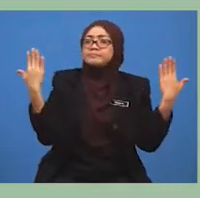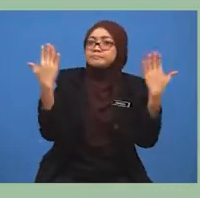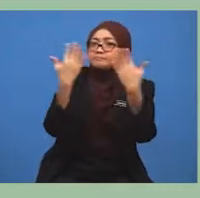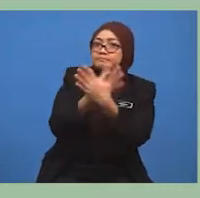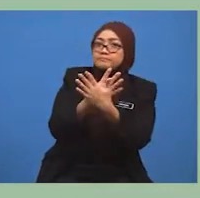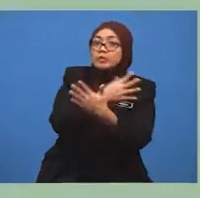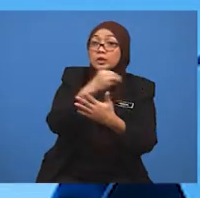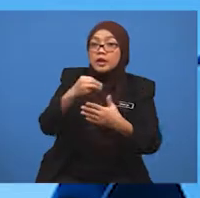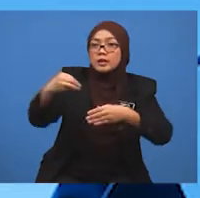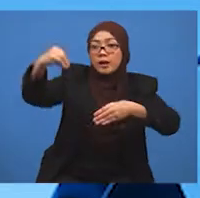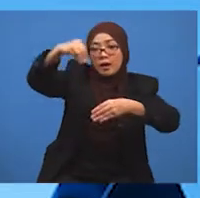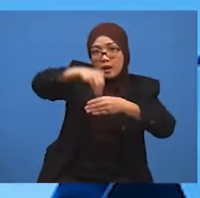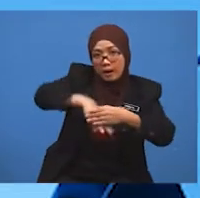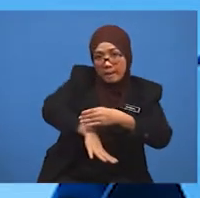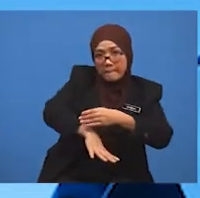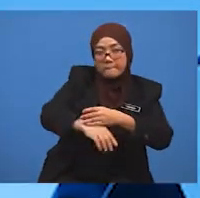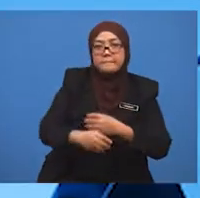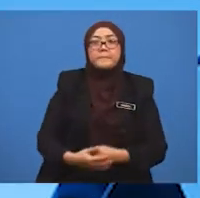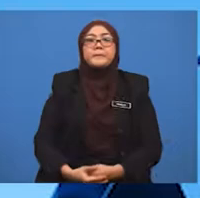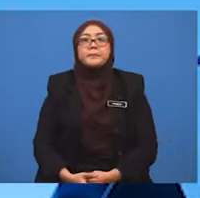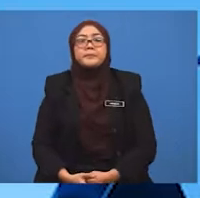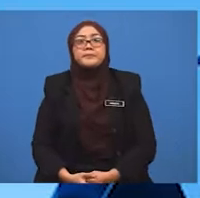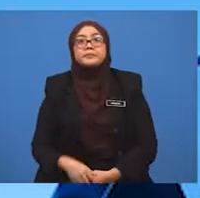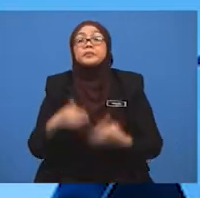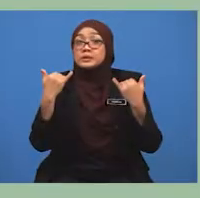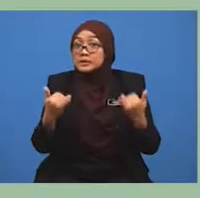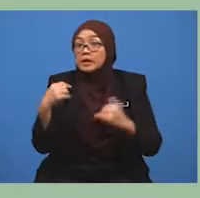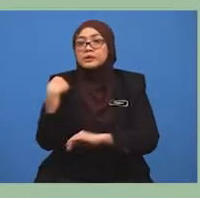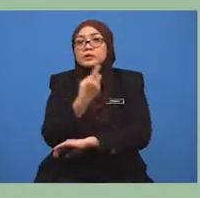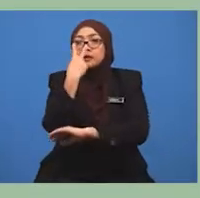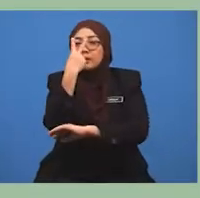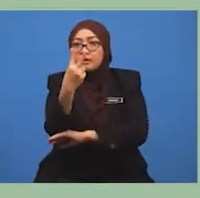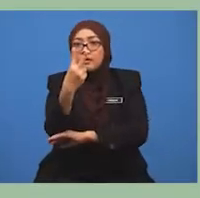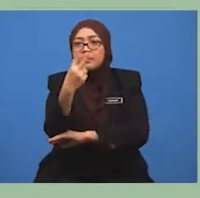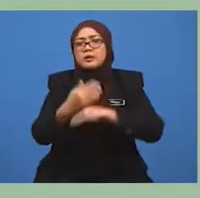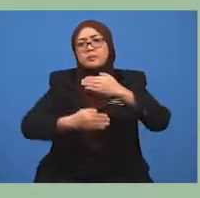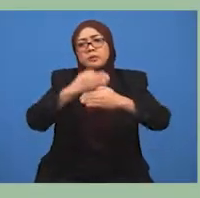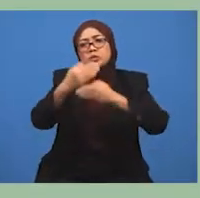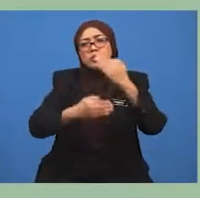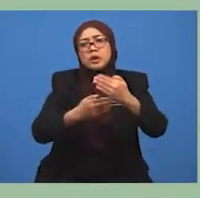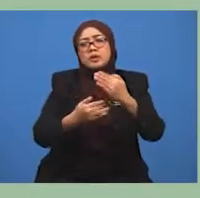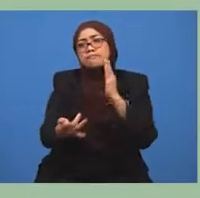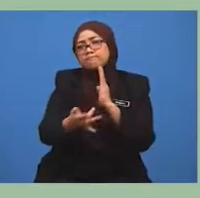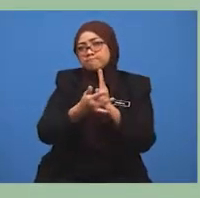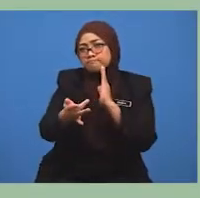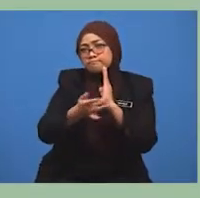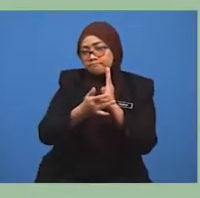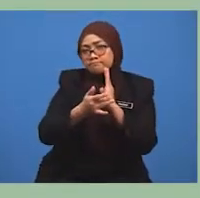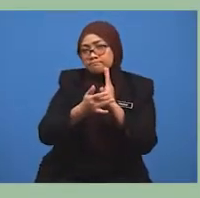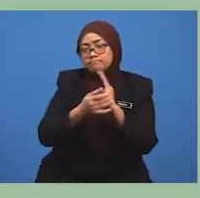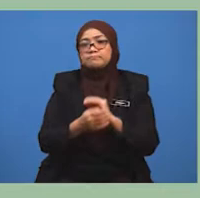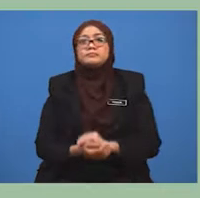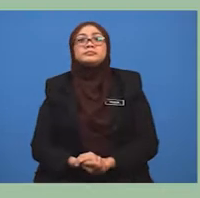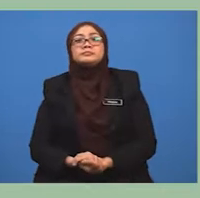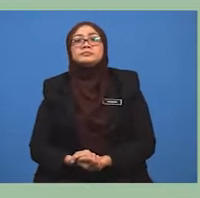dalam. Murid-murid, sekarang kita lihat pula faktor kemajuan teknologi. Adanya